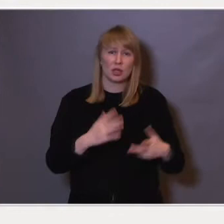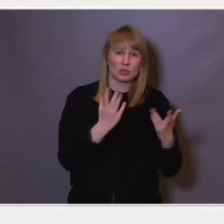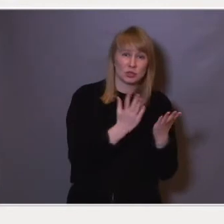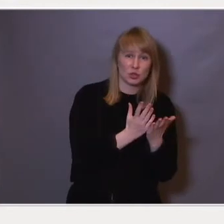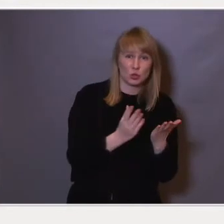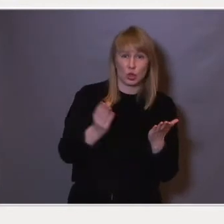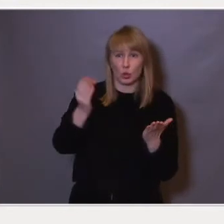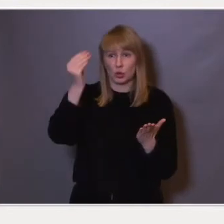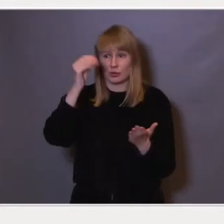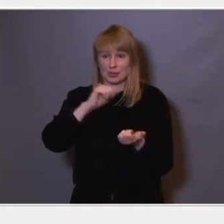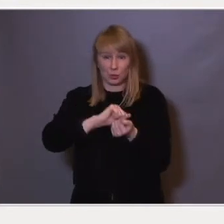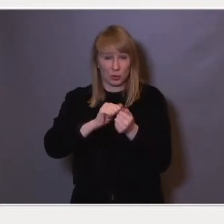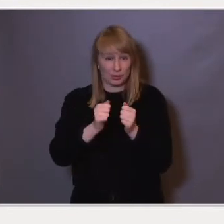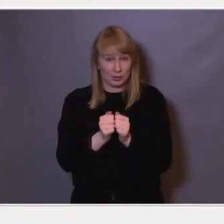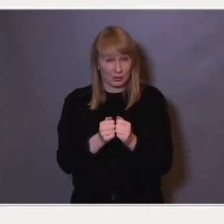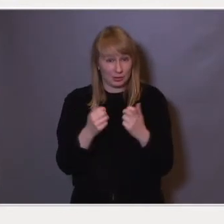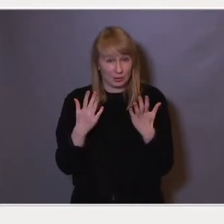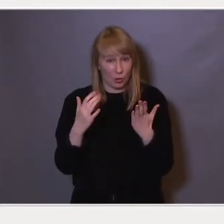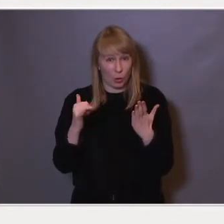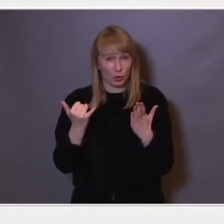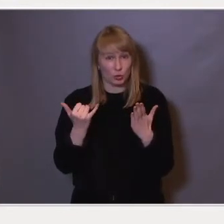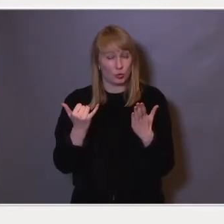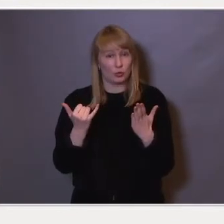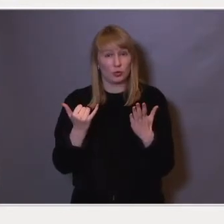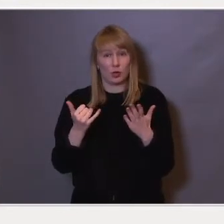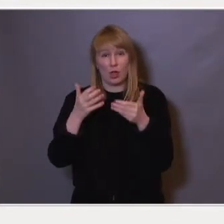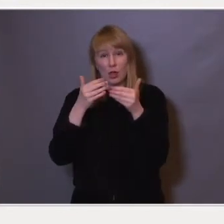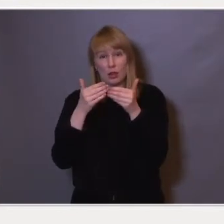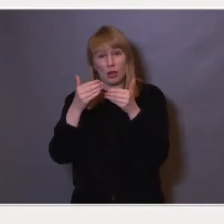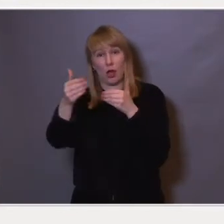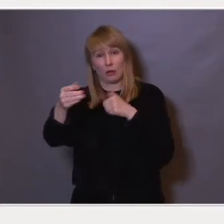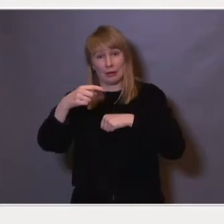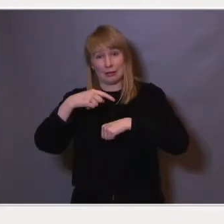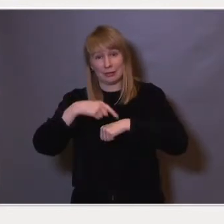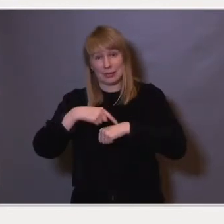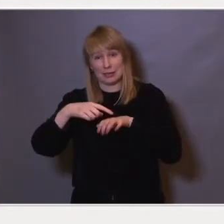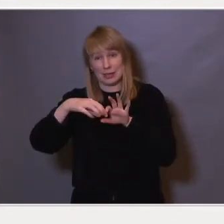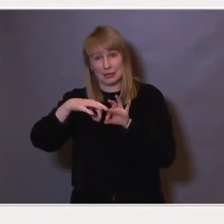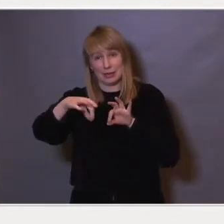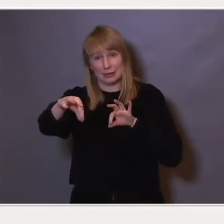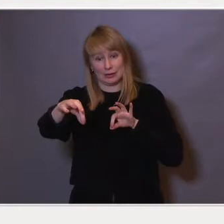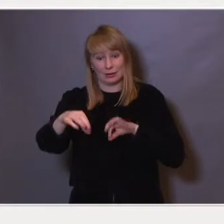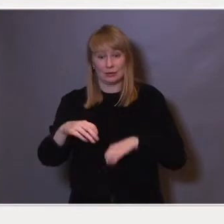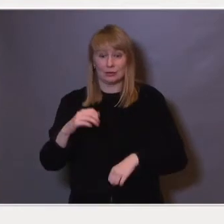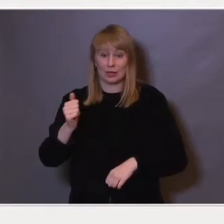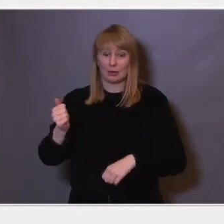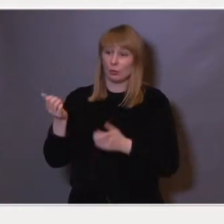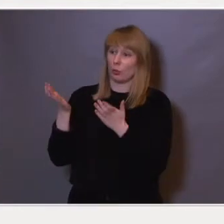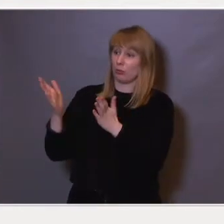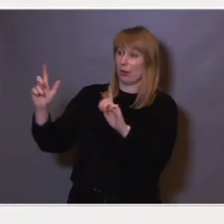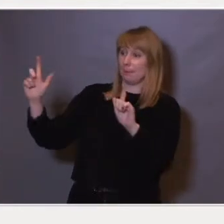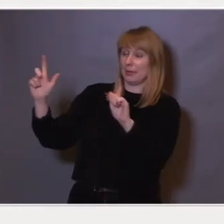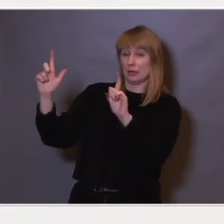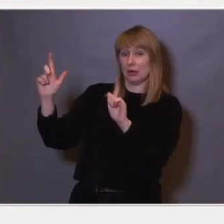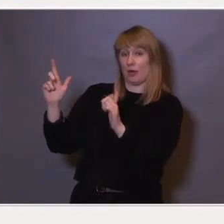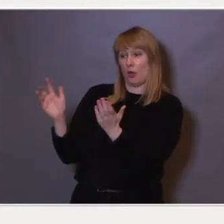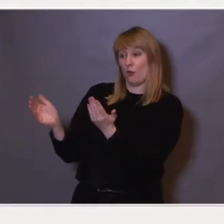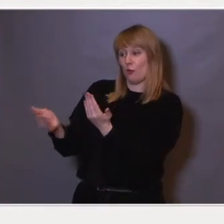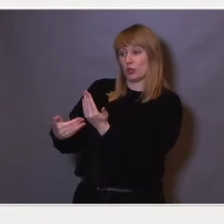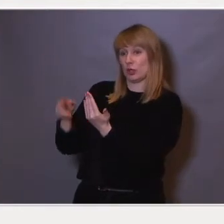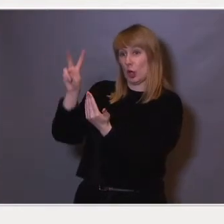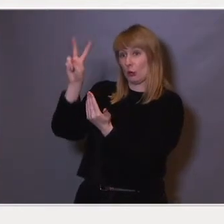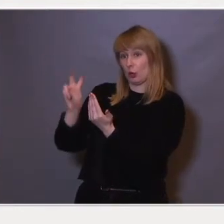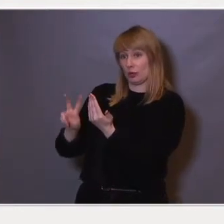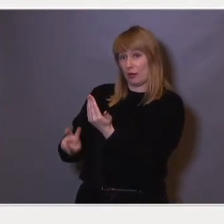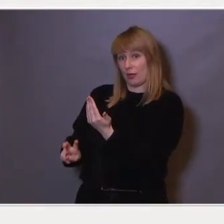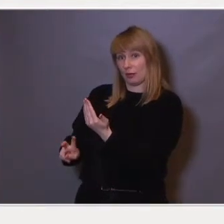utdanningspolitikk handler om lange tidslinjer. Derfor har vi valgt dette bildet til forsiden av utredningen.